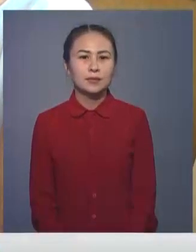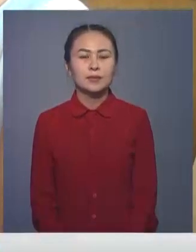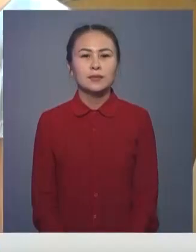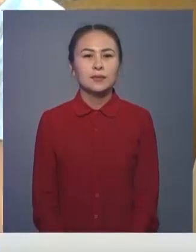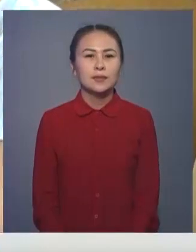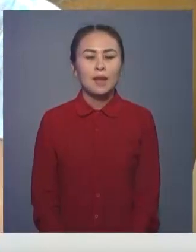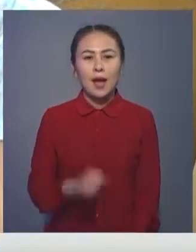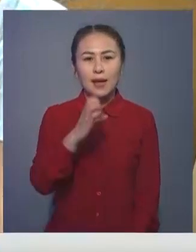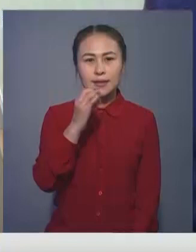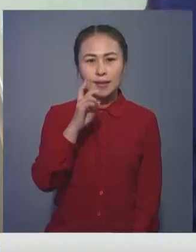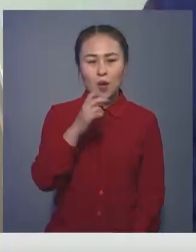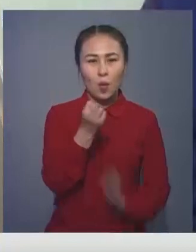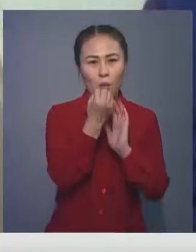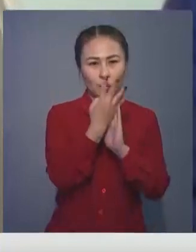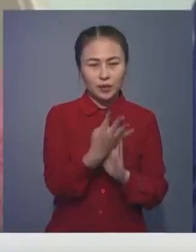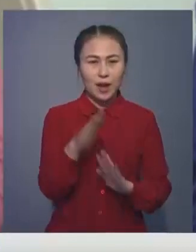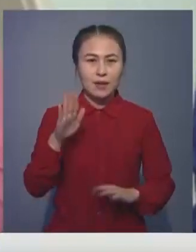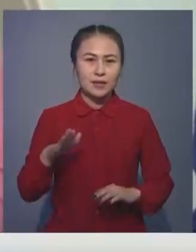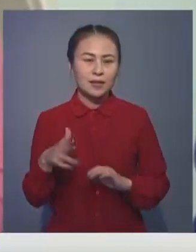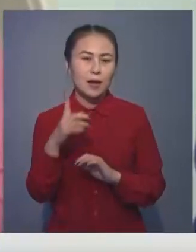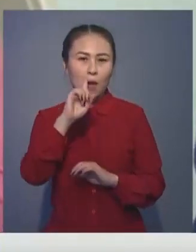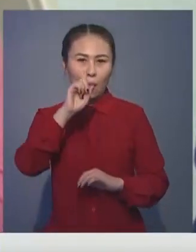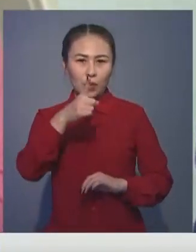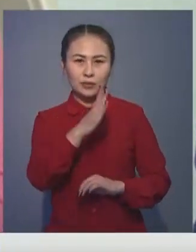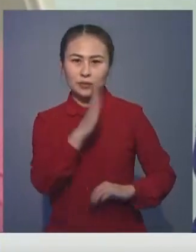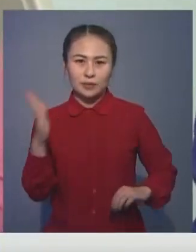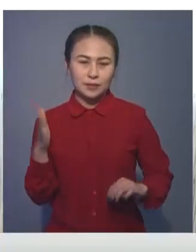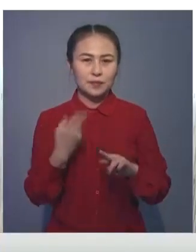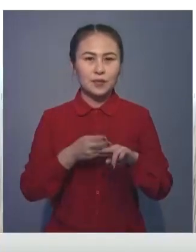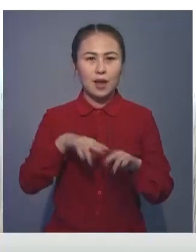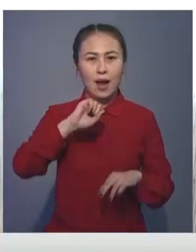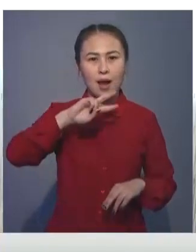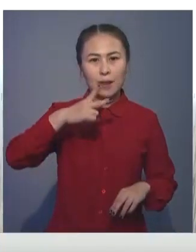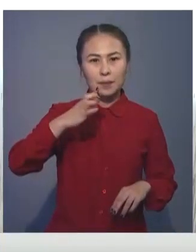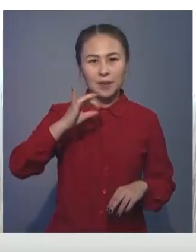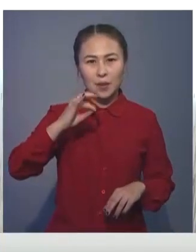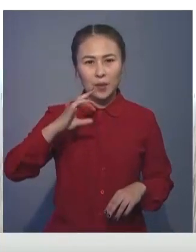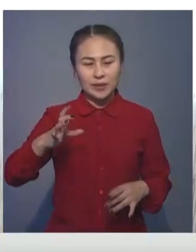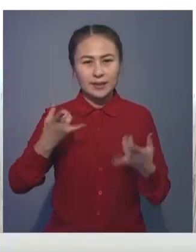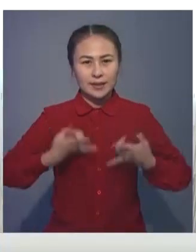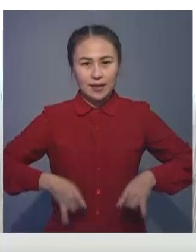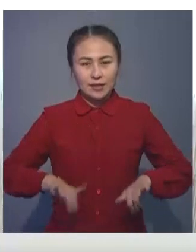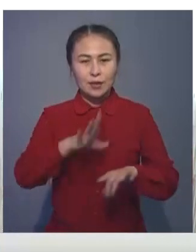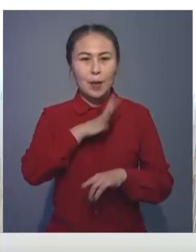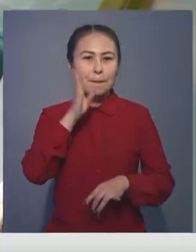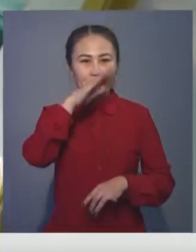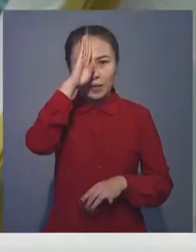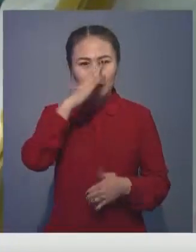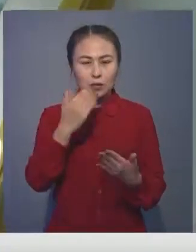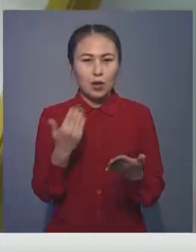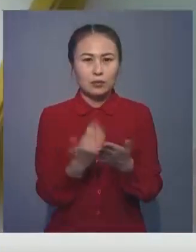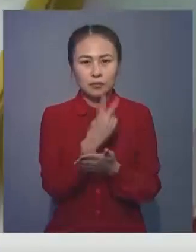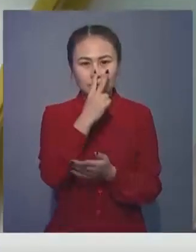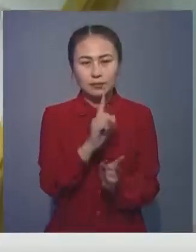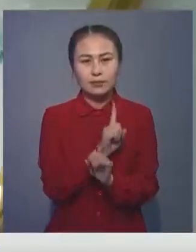Әсел 14-те Ал Камейла бір жастан ендастым. Олардың альбинизм белгісімен дүниеге келуі әке шешешті үшін жаңалық